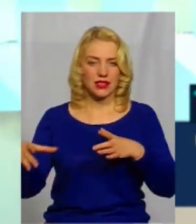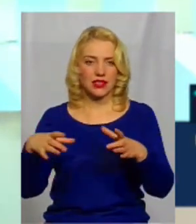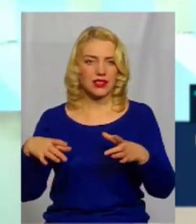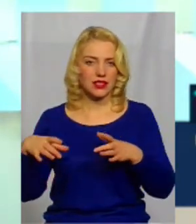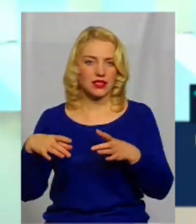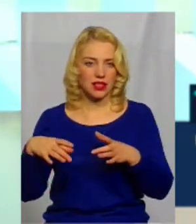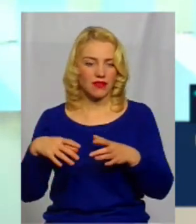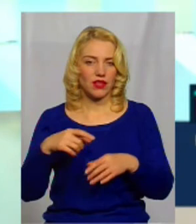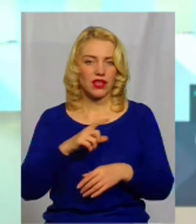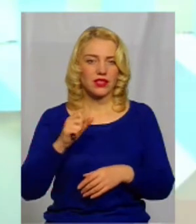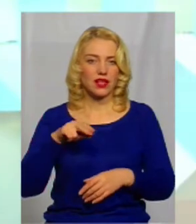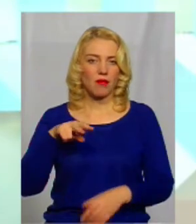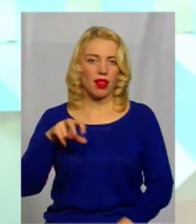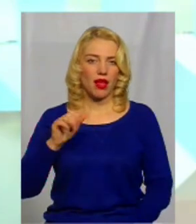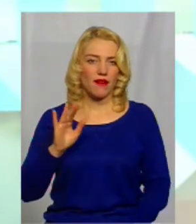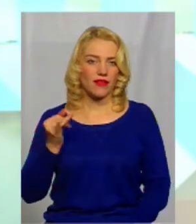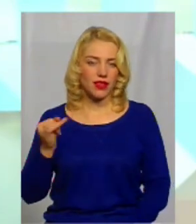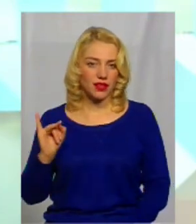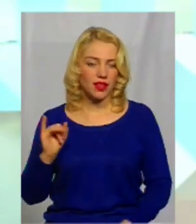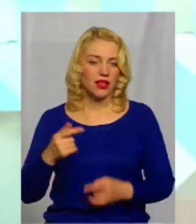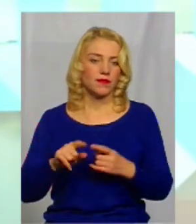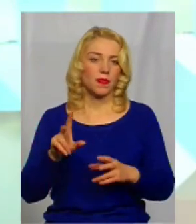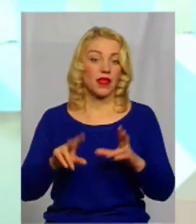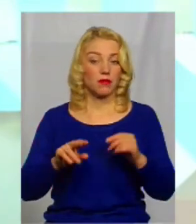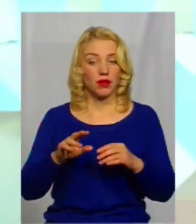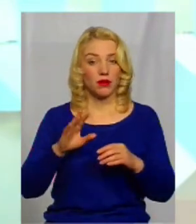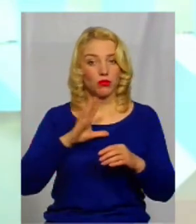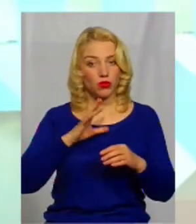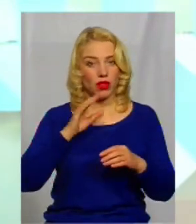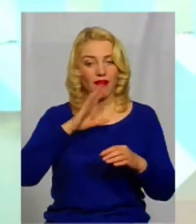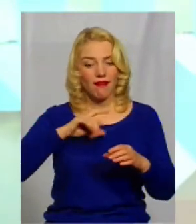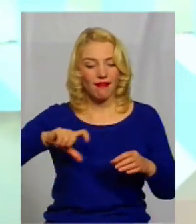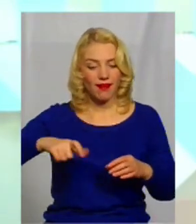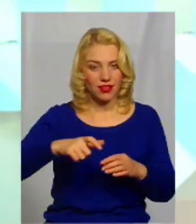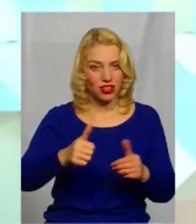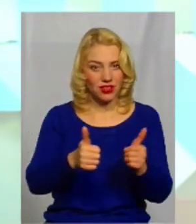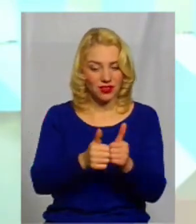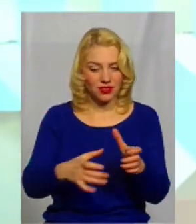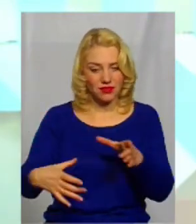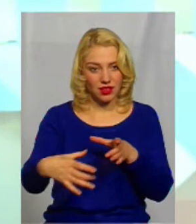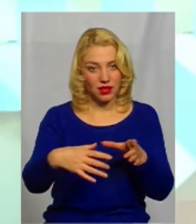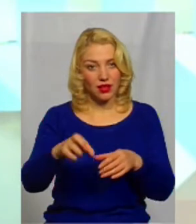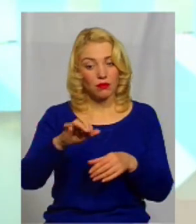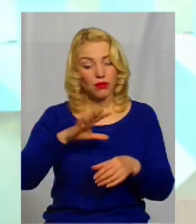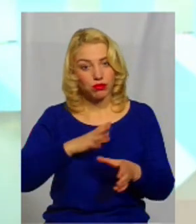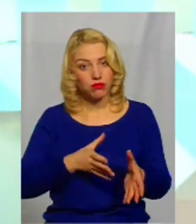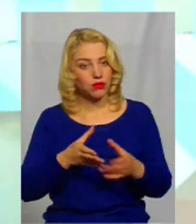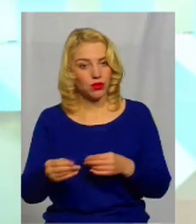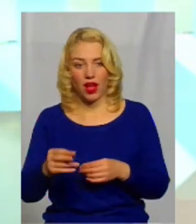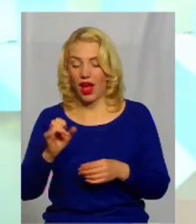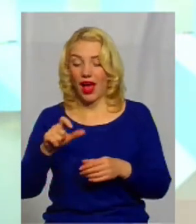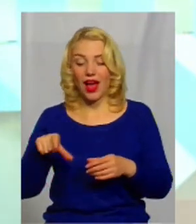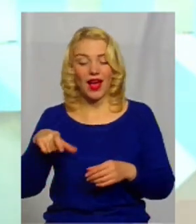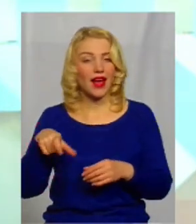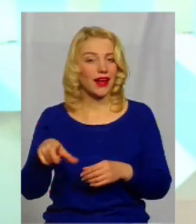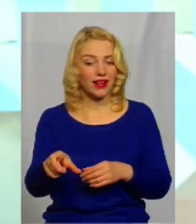Річка, якби він був, ну, знаходився став на руслі, то, можливо, там якийсь би вплив був. Але річка, рядом